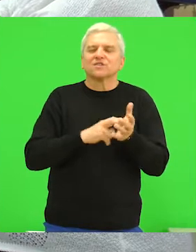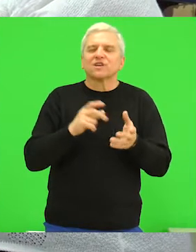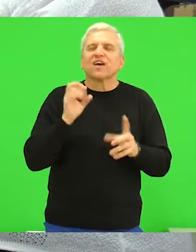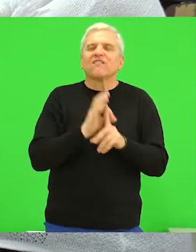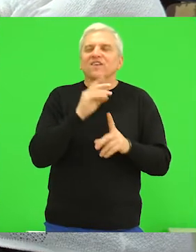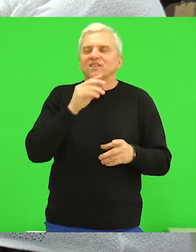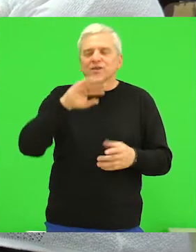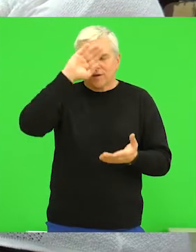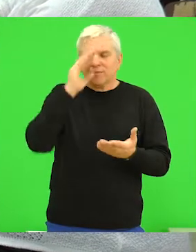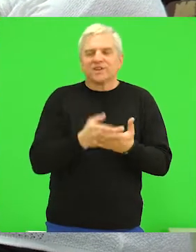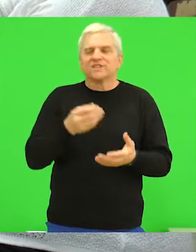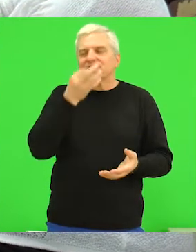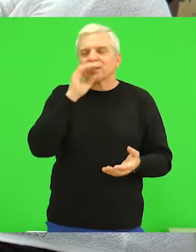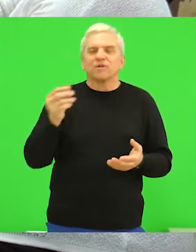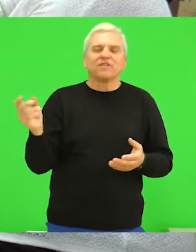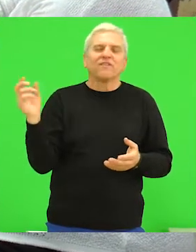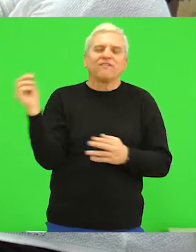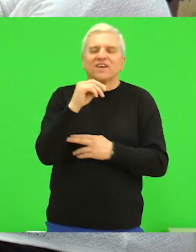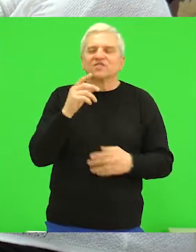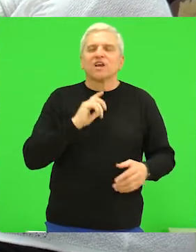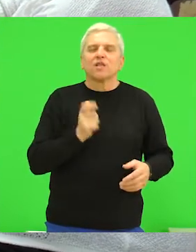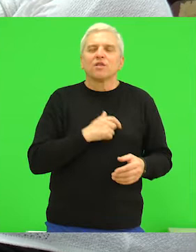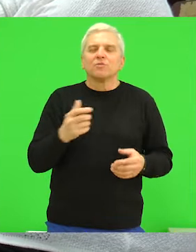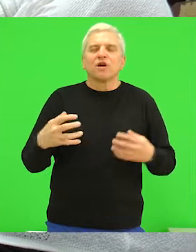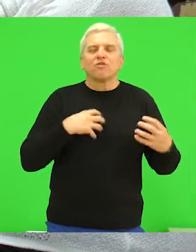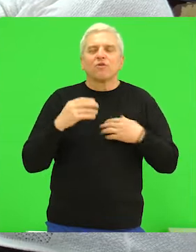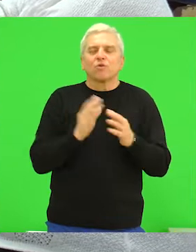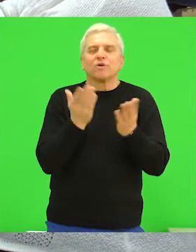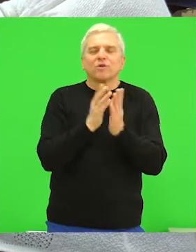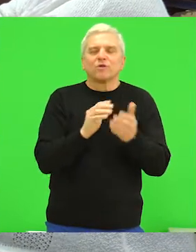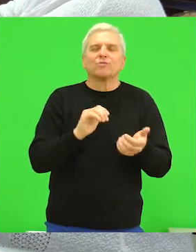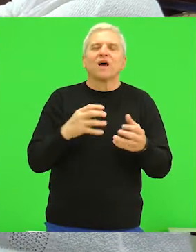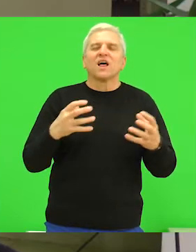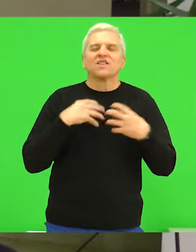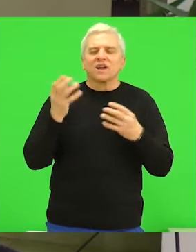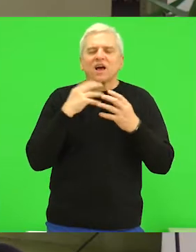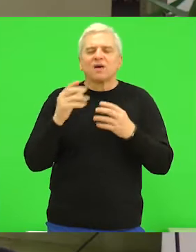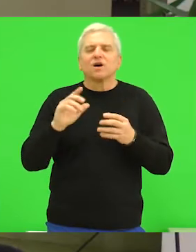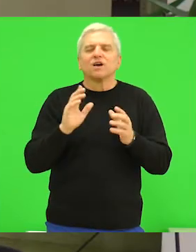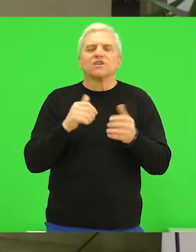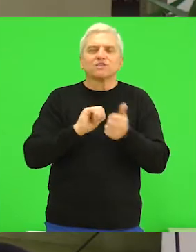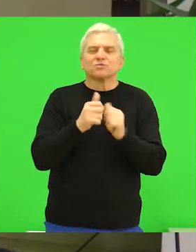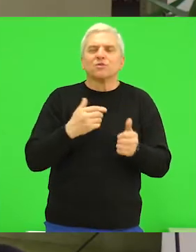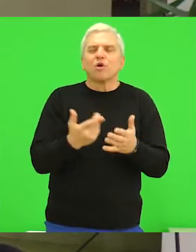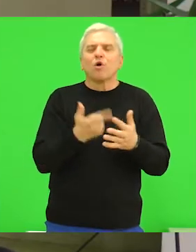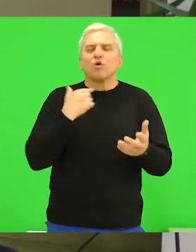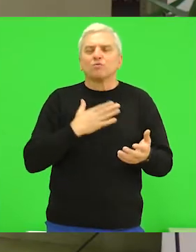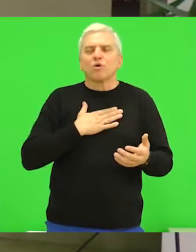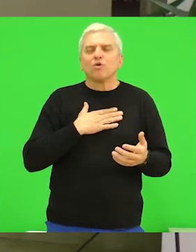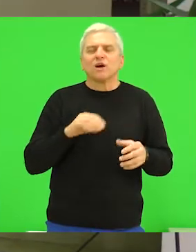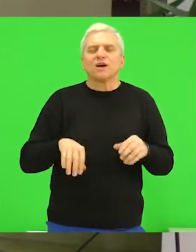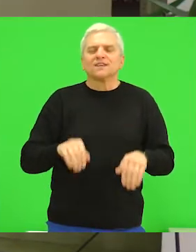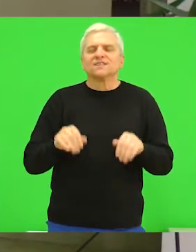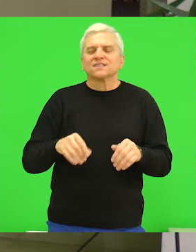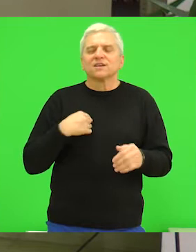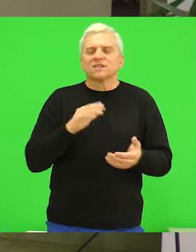odnosno fizikom, priznaje da su mu ipak najveća ljubav, književnost, drama, ali i sportovi. Od mog zabavišta ja sam